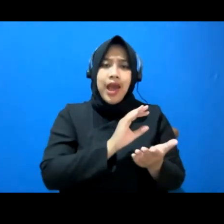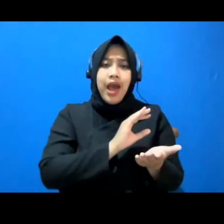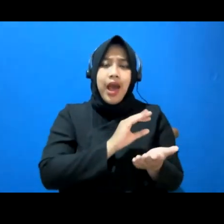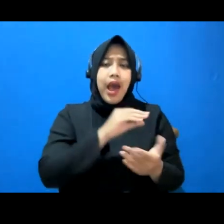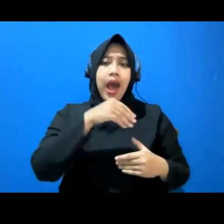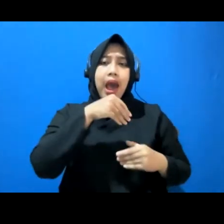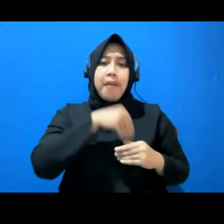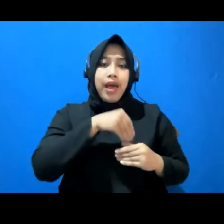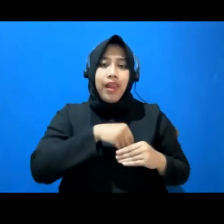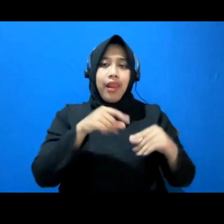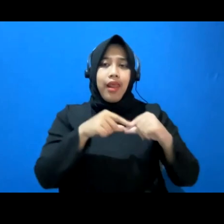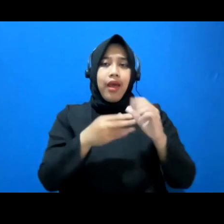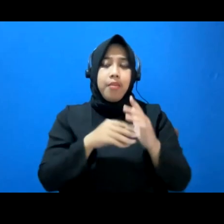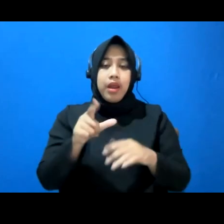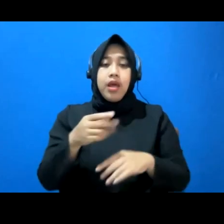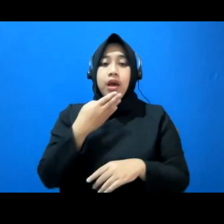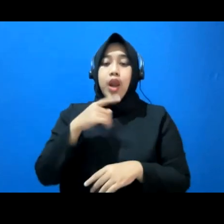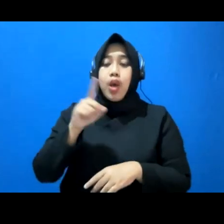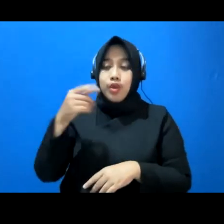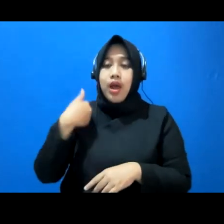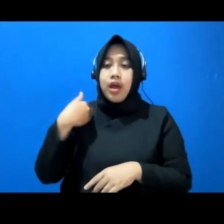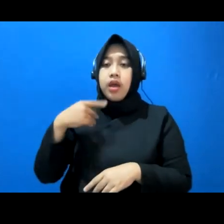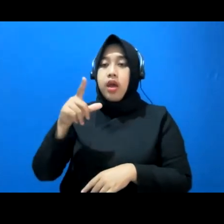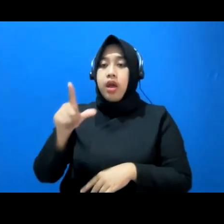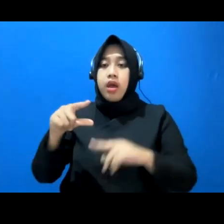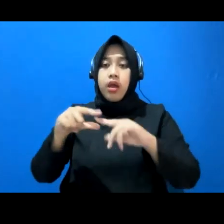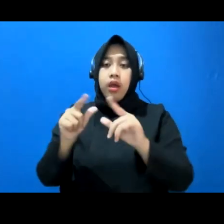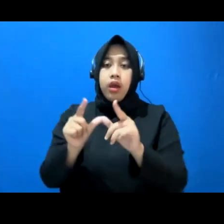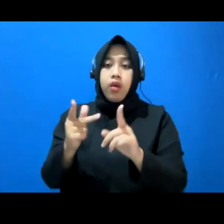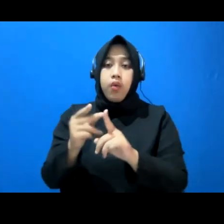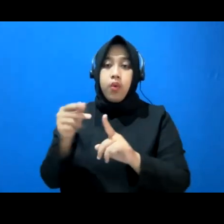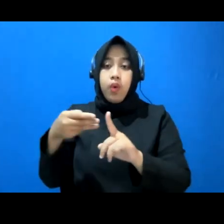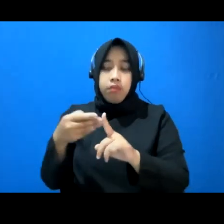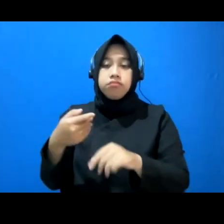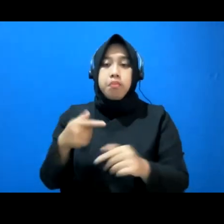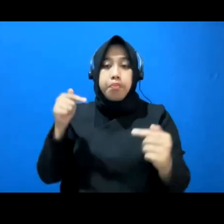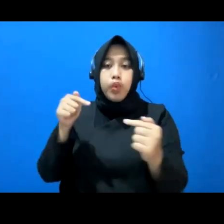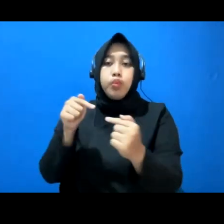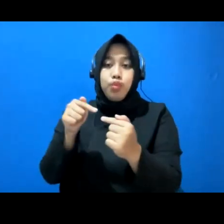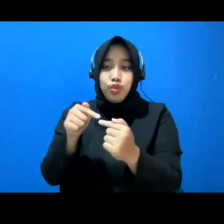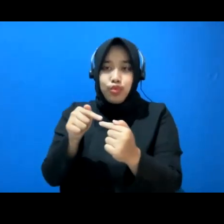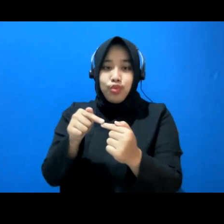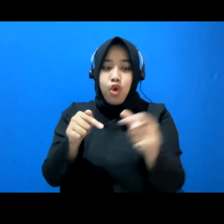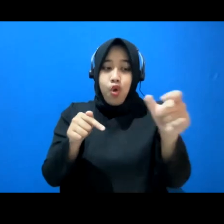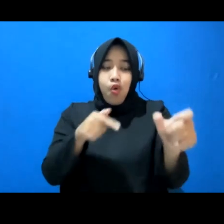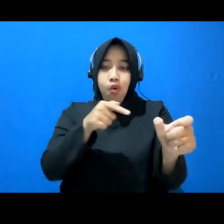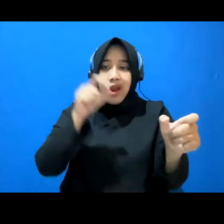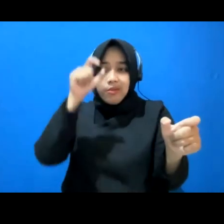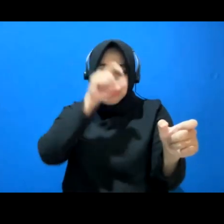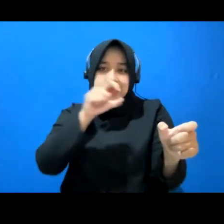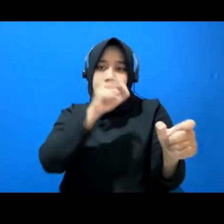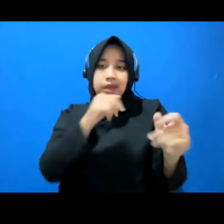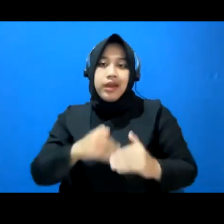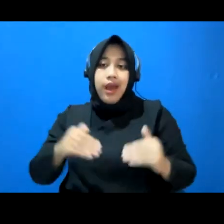Alhamdulillah ada Low Hub yang menjembatani itu. Yang menjembatani ini antara pencari keadilan dengan